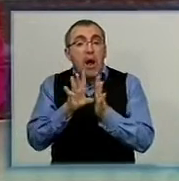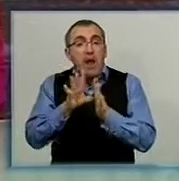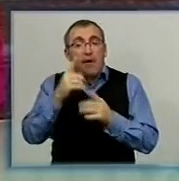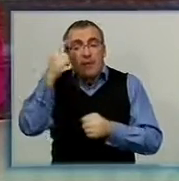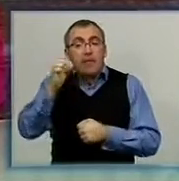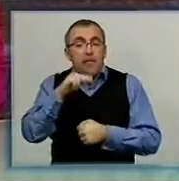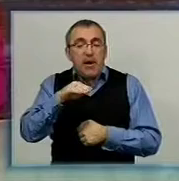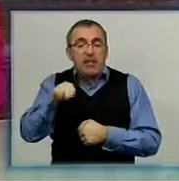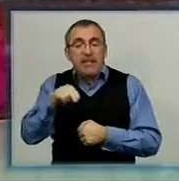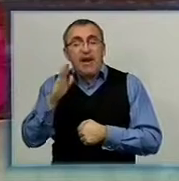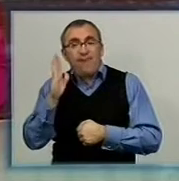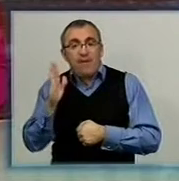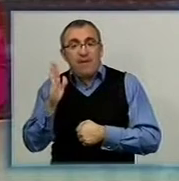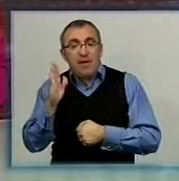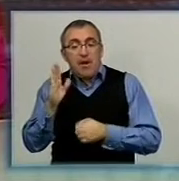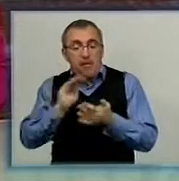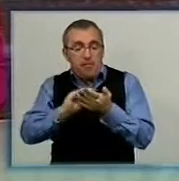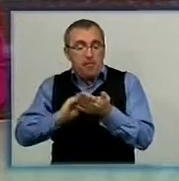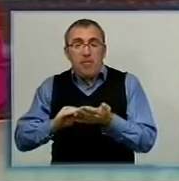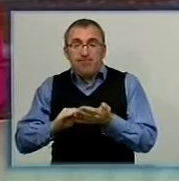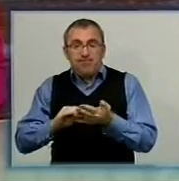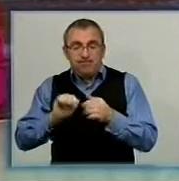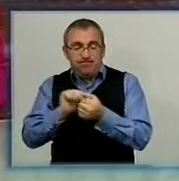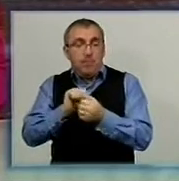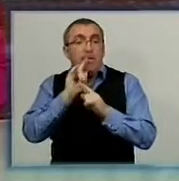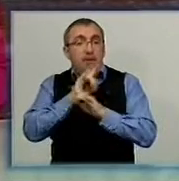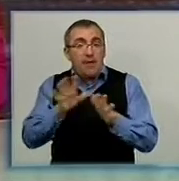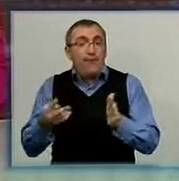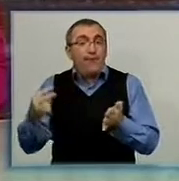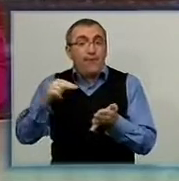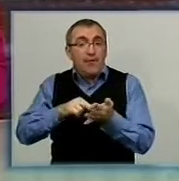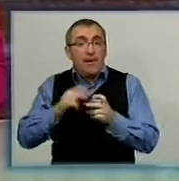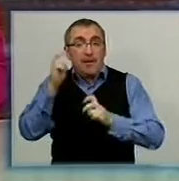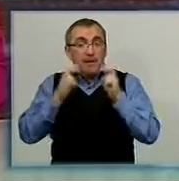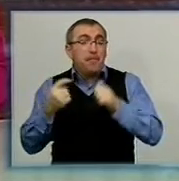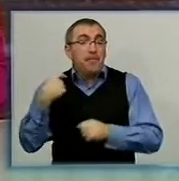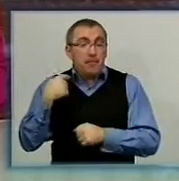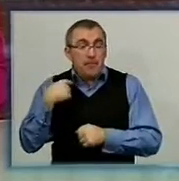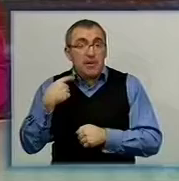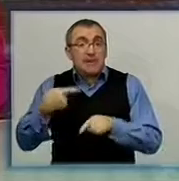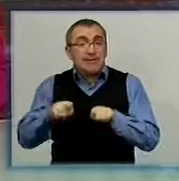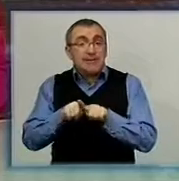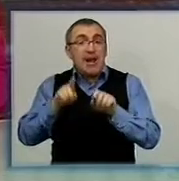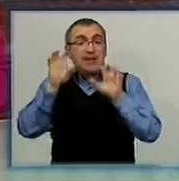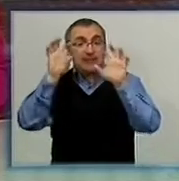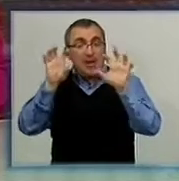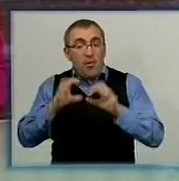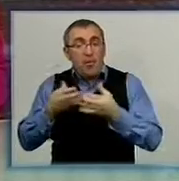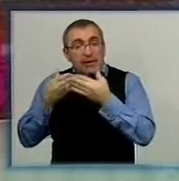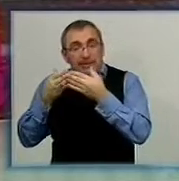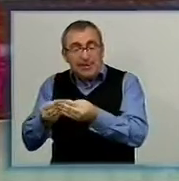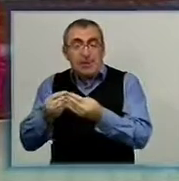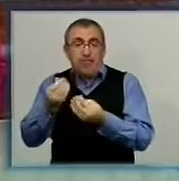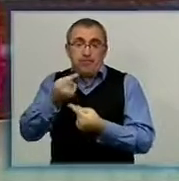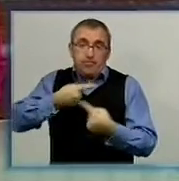ПДВ. Папероги декларацій більше не буде. Проти нововведення виступили кірвоградські підприємці. Вони вважають, цей закон тиснутиме на бізнес.